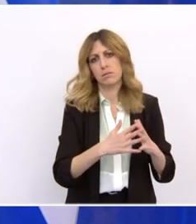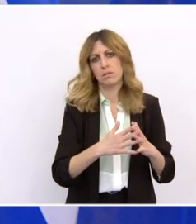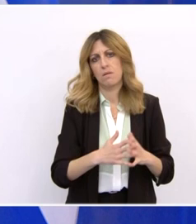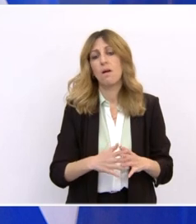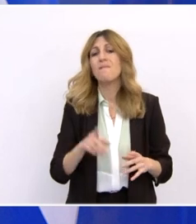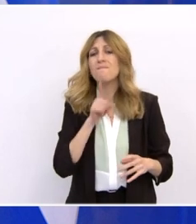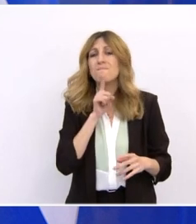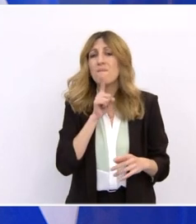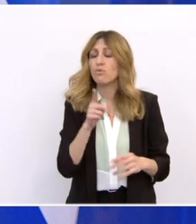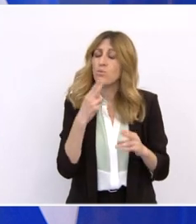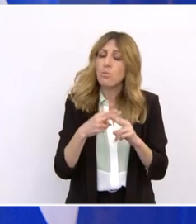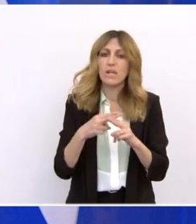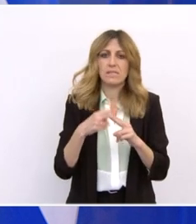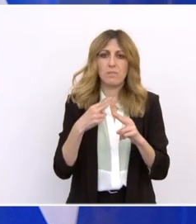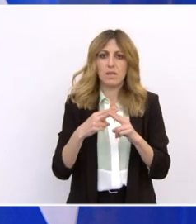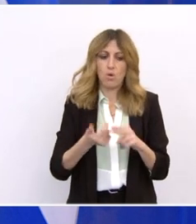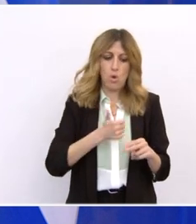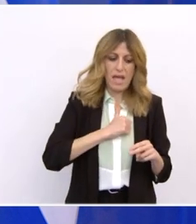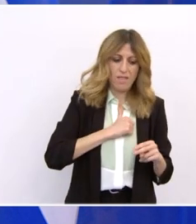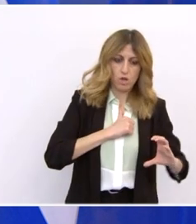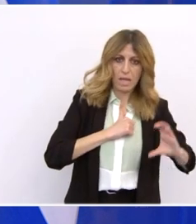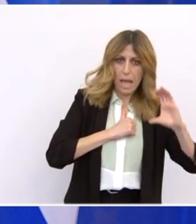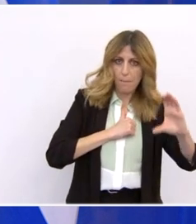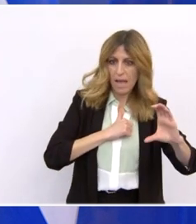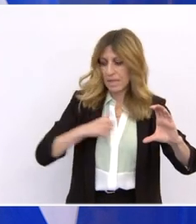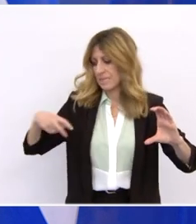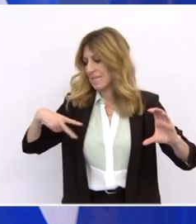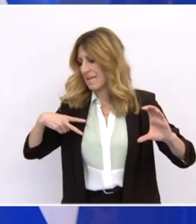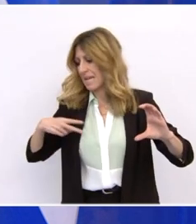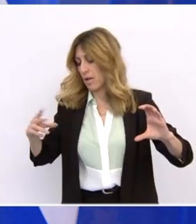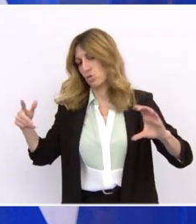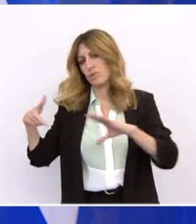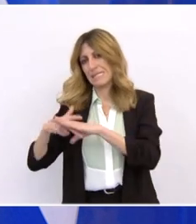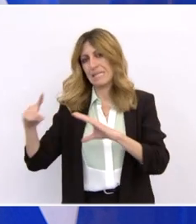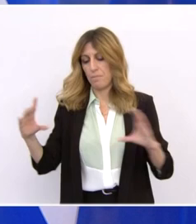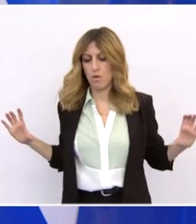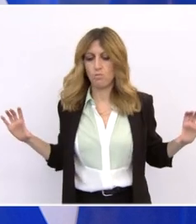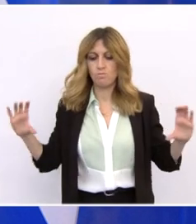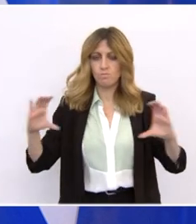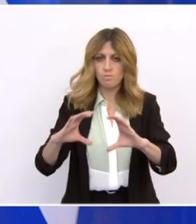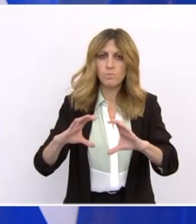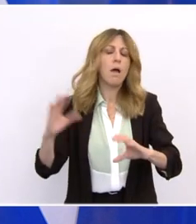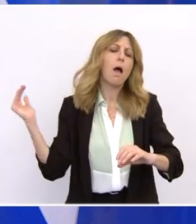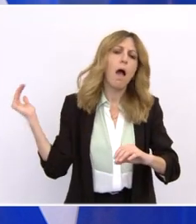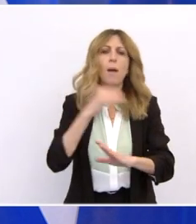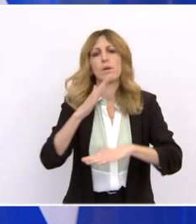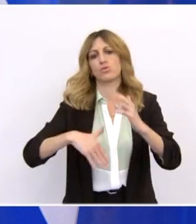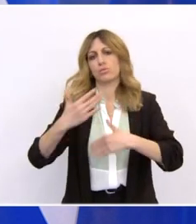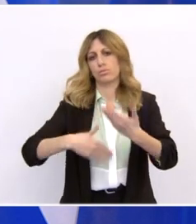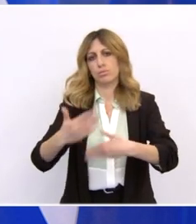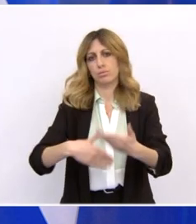αυτή την προσπάθεια σε εθνική. Και το εθνικό σχέδιο υπηρετεί κυριολεκτικά